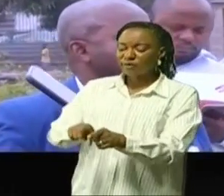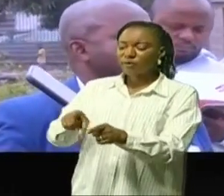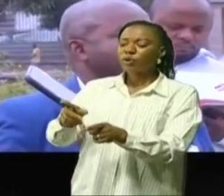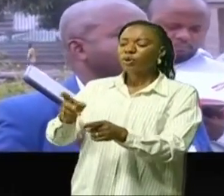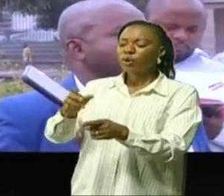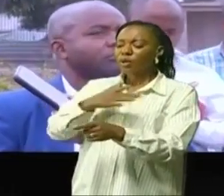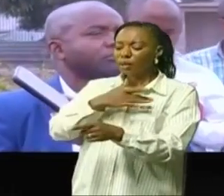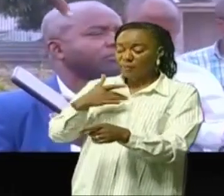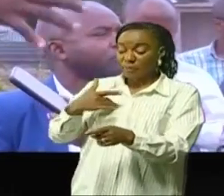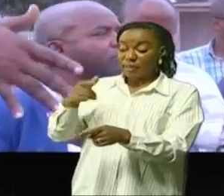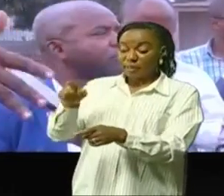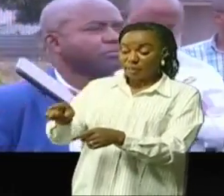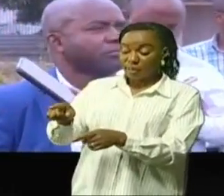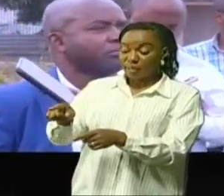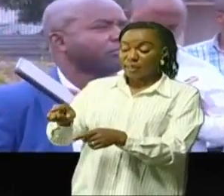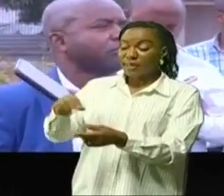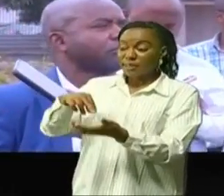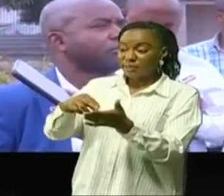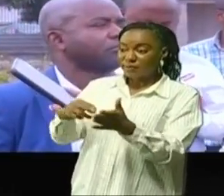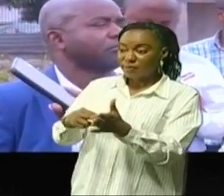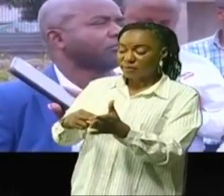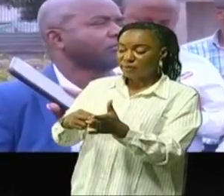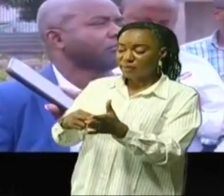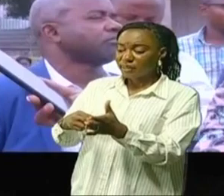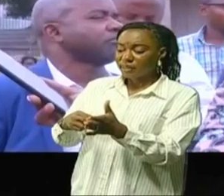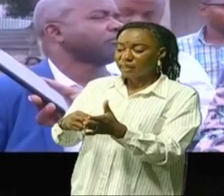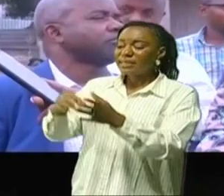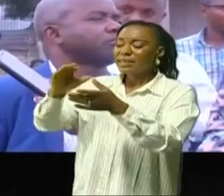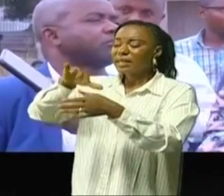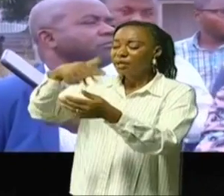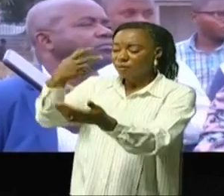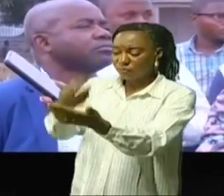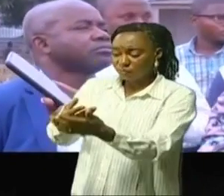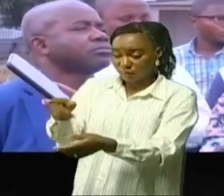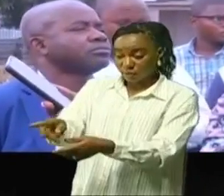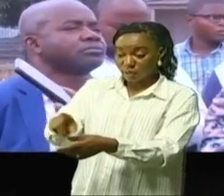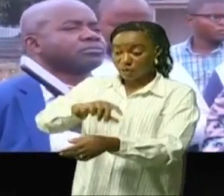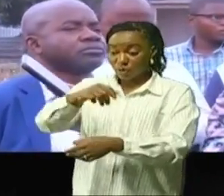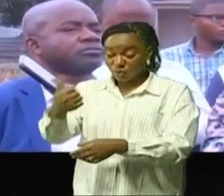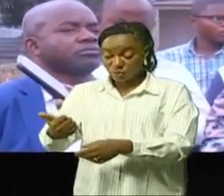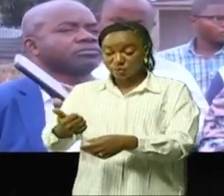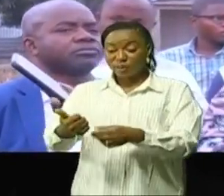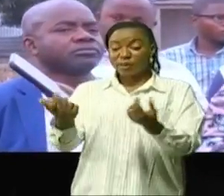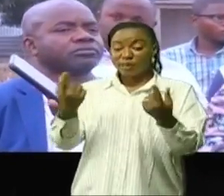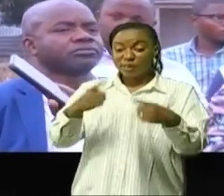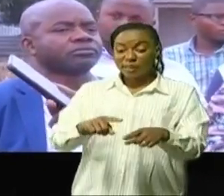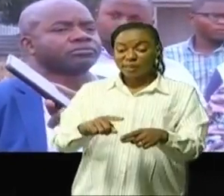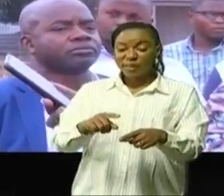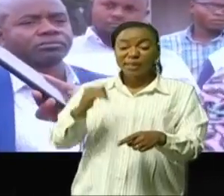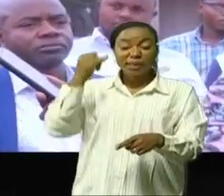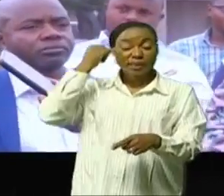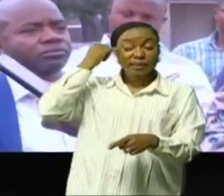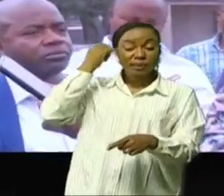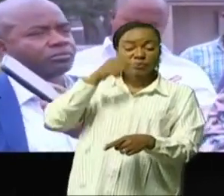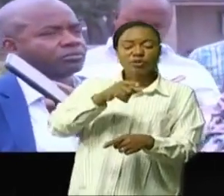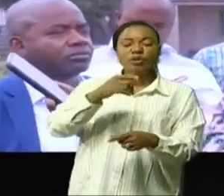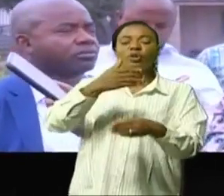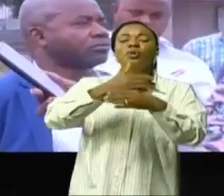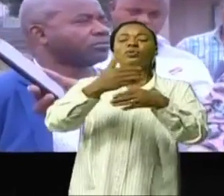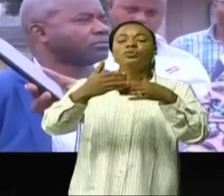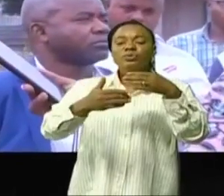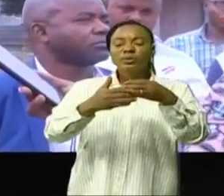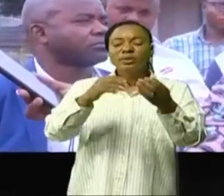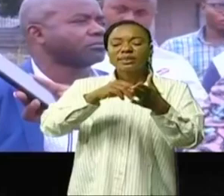régie des eaux qui est déjà pratiquement sur terre l'autre captage là-bas quand les japonais avaient construit il était à 150